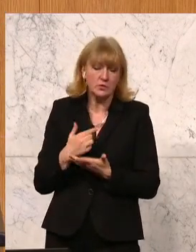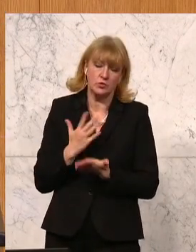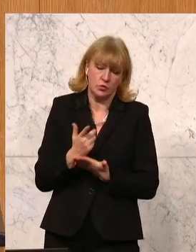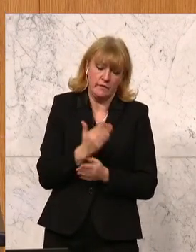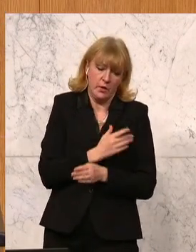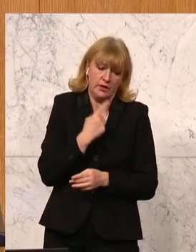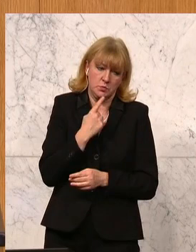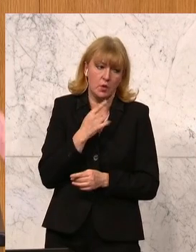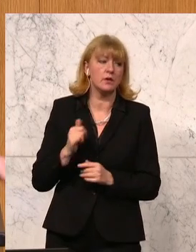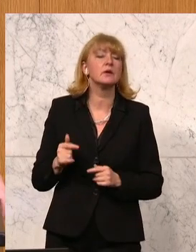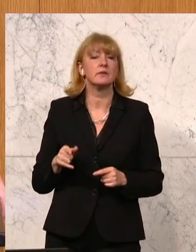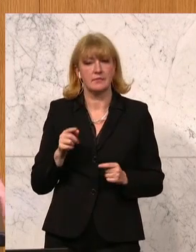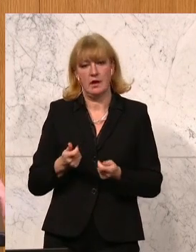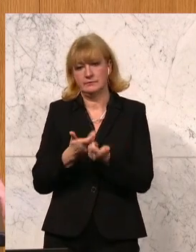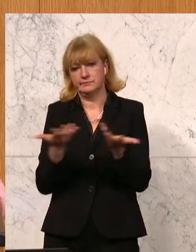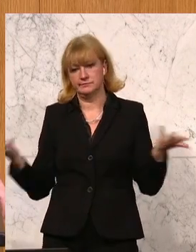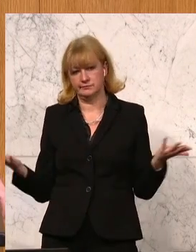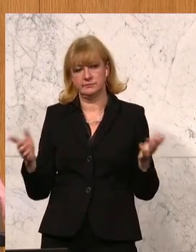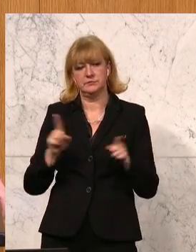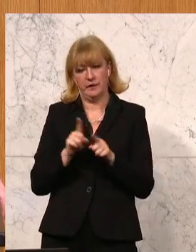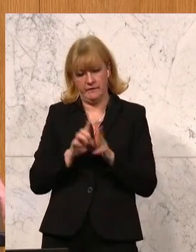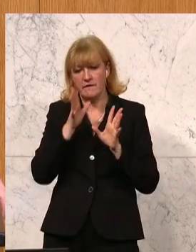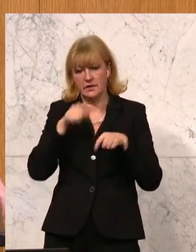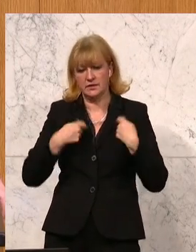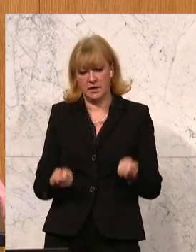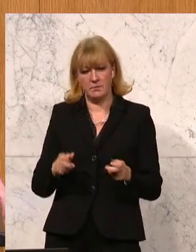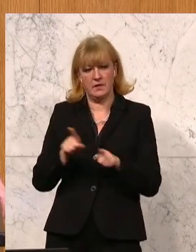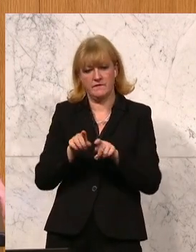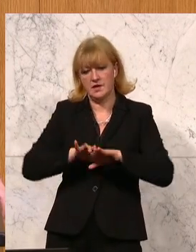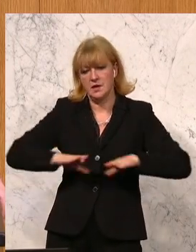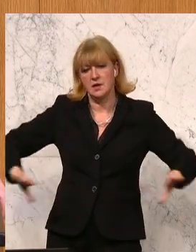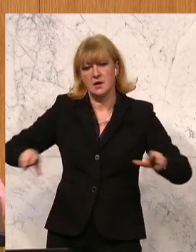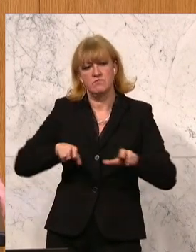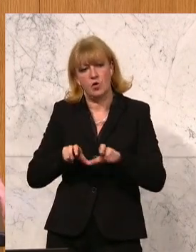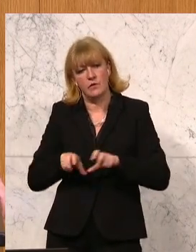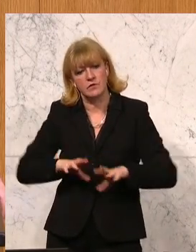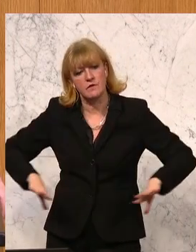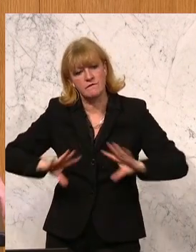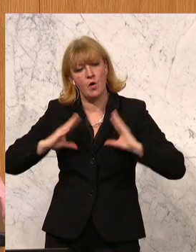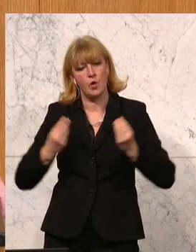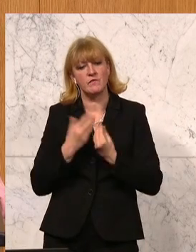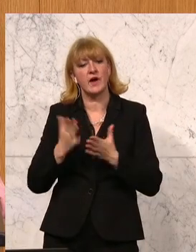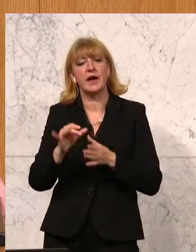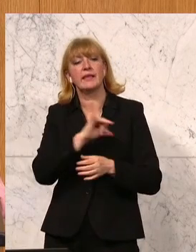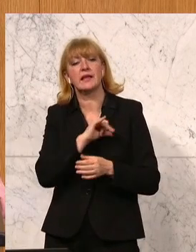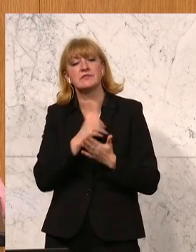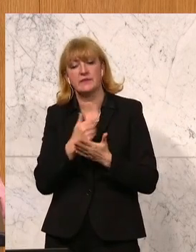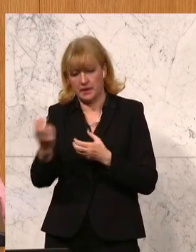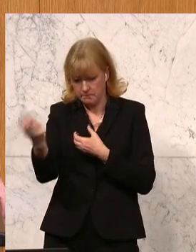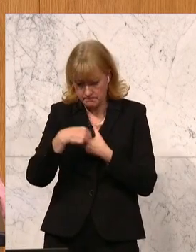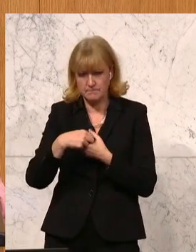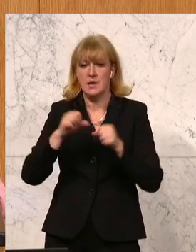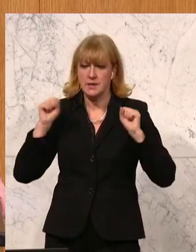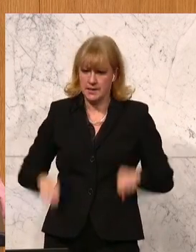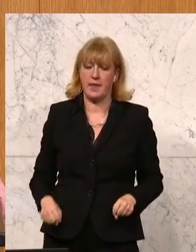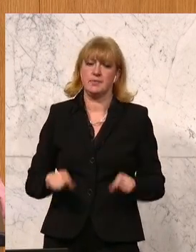Es wird hier ein breit aufgestelltes Governance-Forum geben, wo eben die Interessensvertreter auch mit erfasst sind und auch mitreden